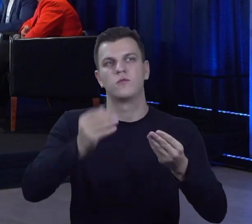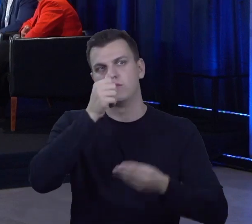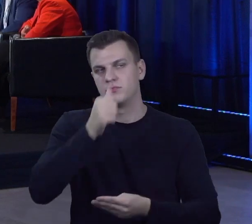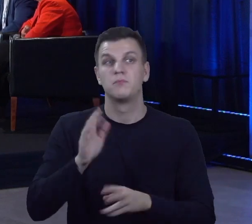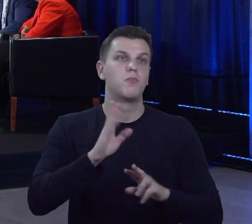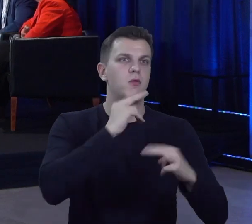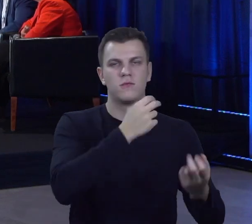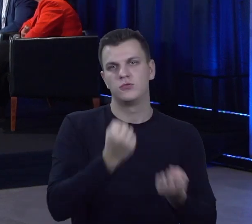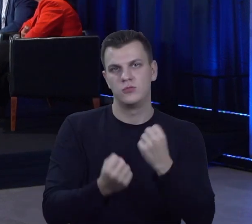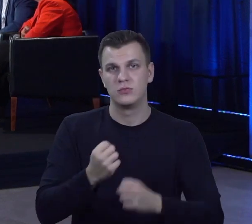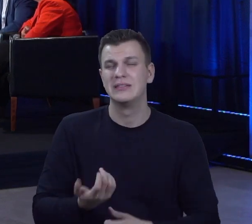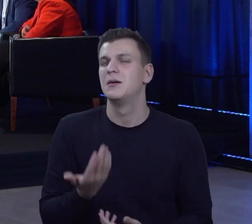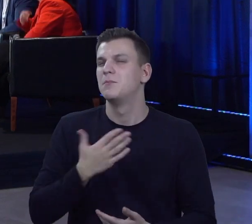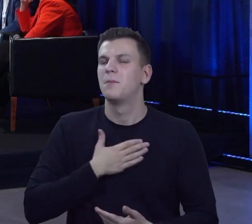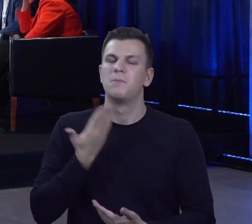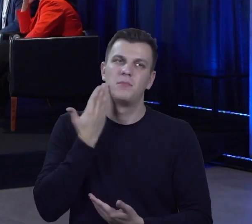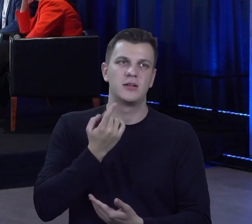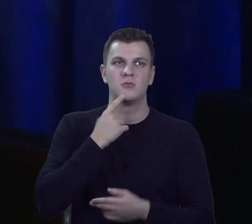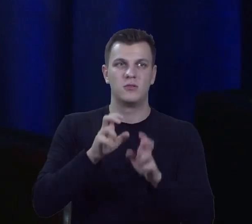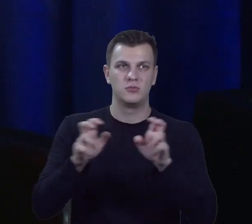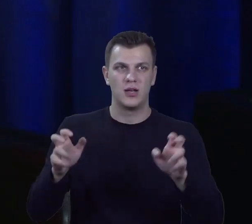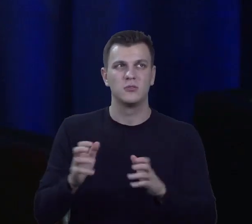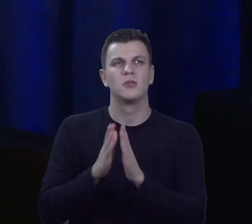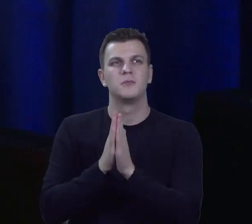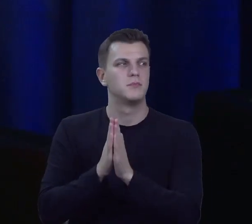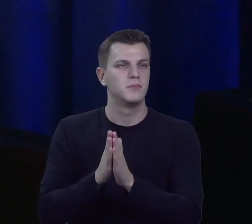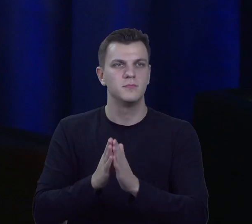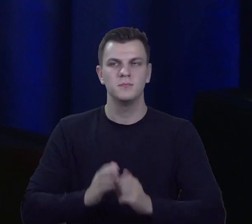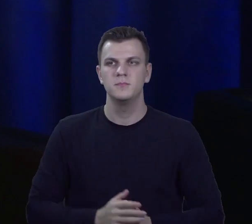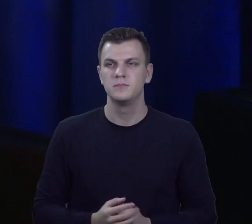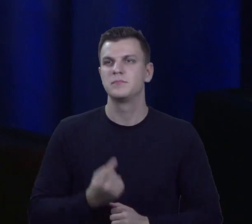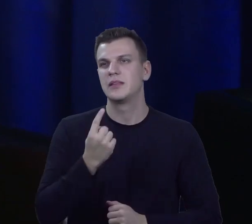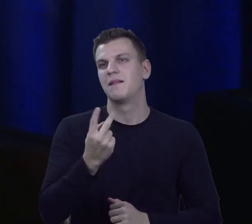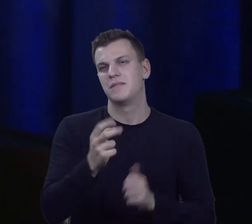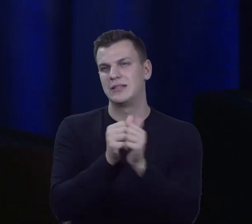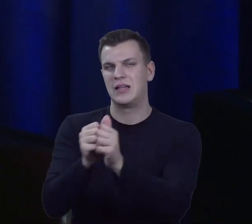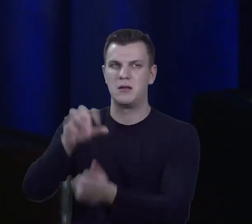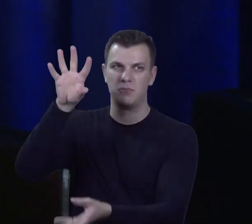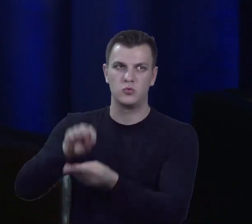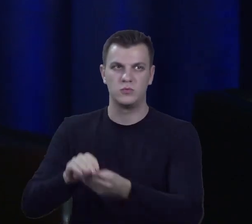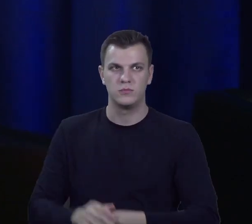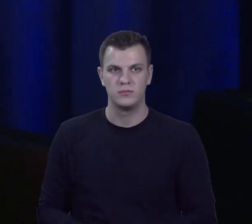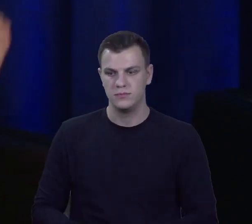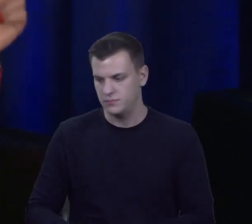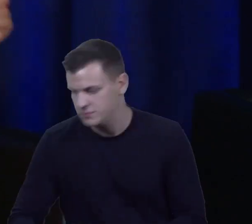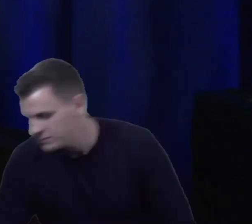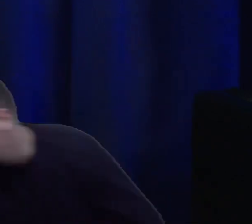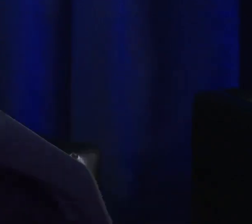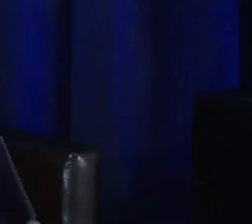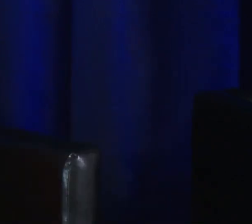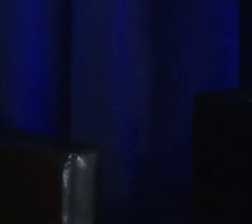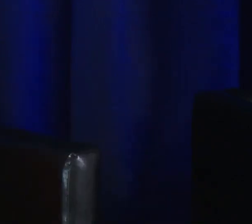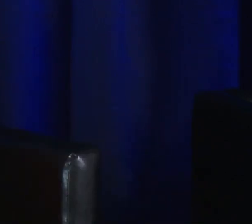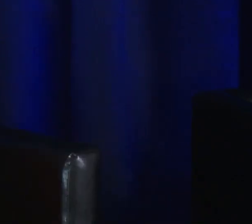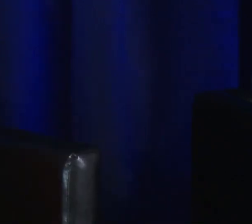Mamy bardzo mało czasu, więc bym prosił o po prostu jedno, dwa zdania podtrzymowania od każdego z Państwa. To ja jeśli mogę króciutko jeszcze